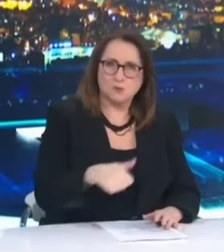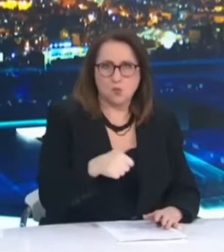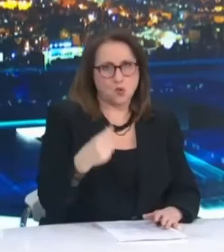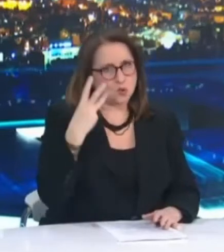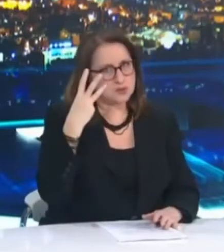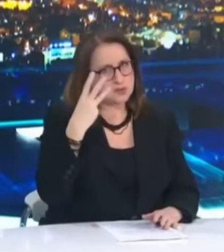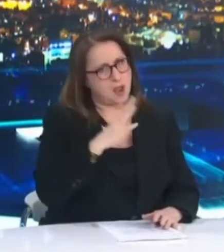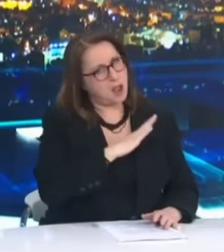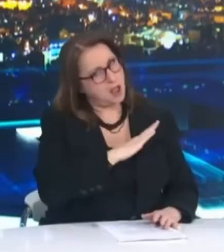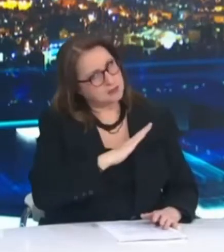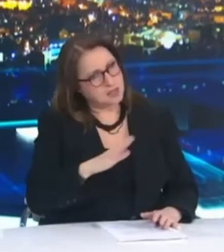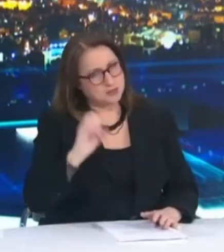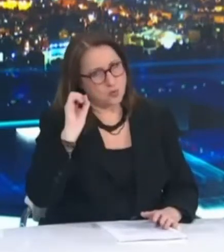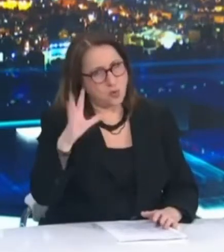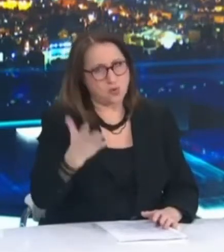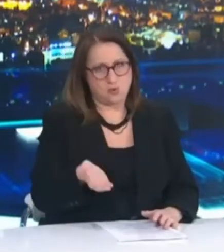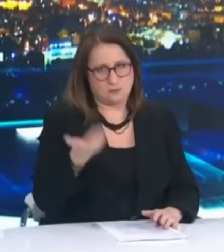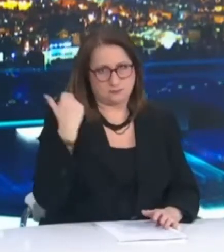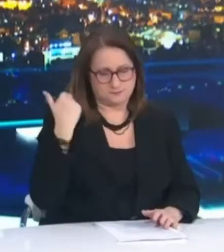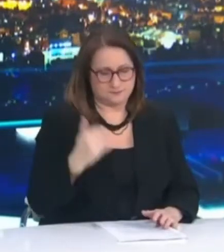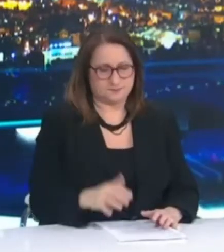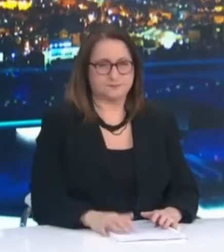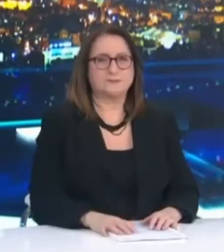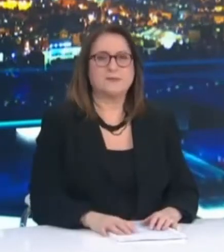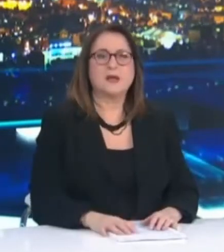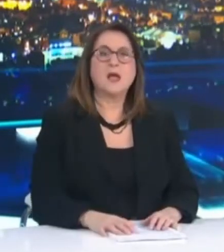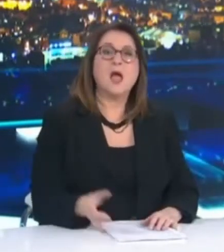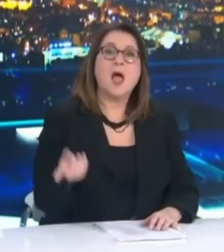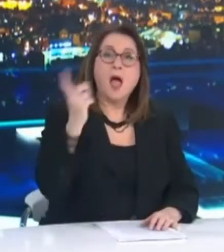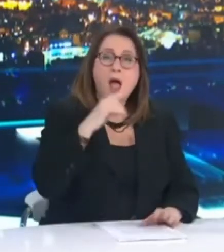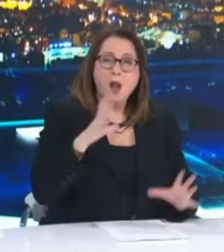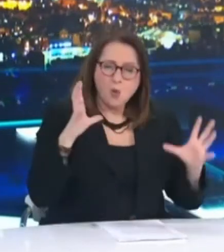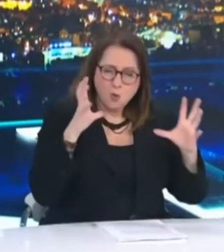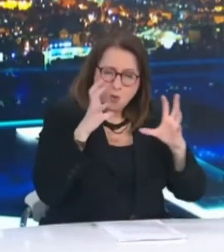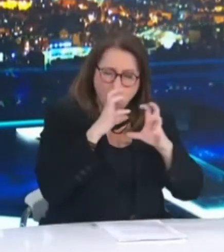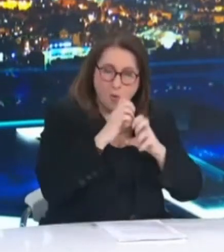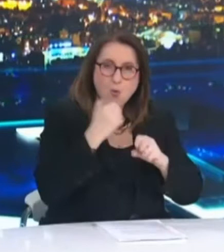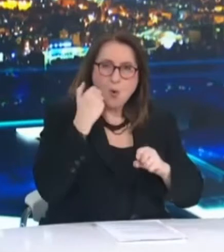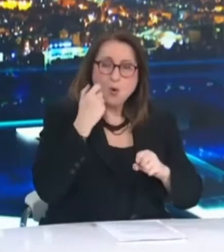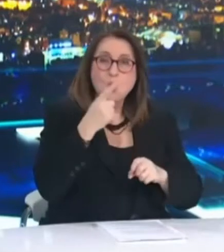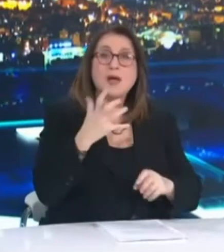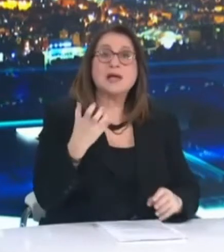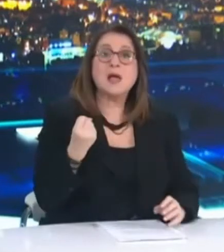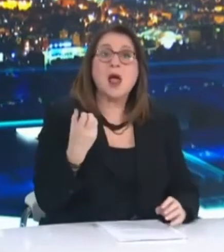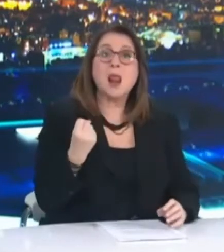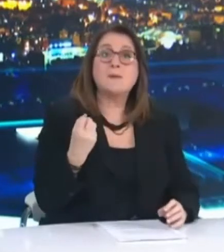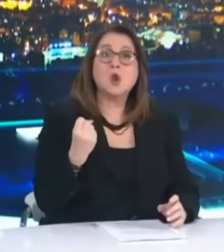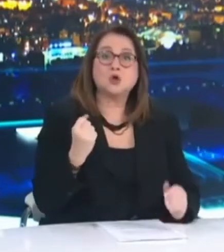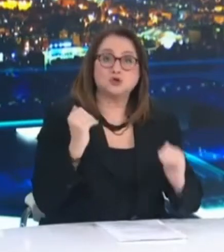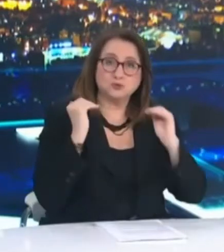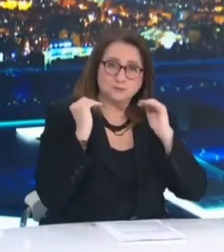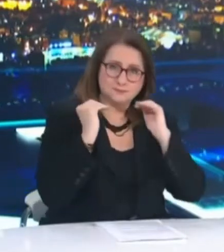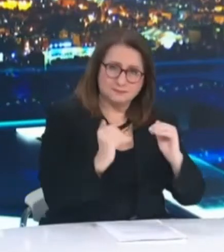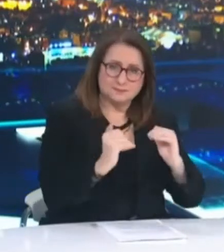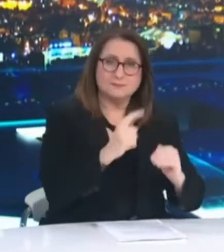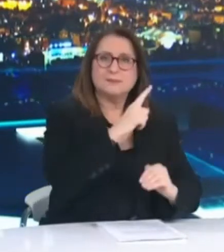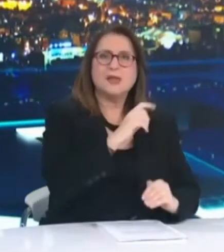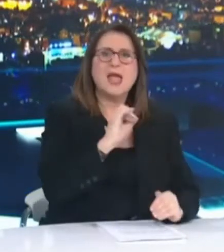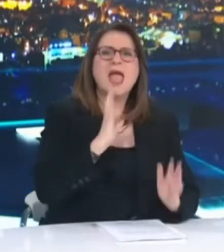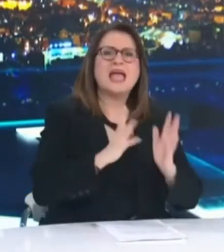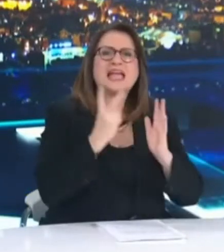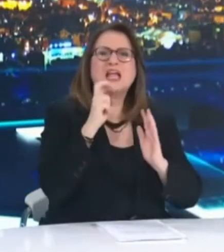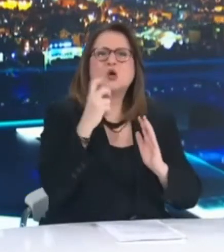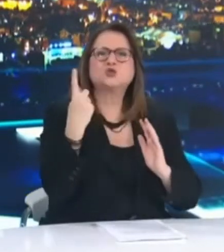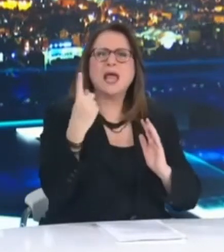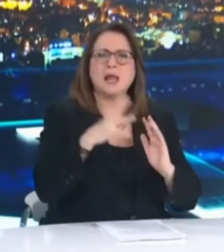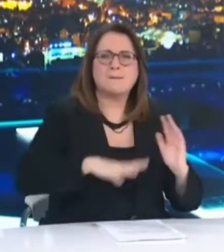Στο επίπεδο πολύ αυξημένου κινδύνου, στο βαθύ κόκκινο, παραμένουν ο Δήμος Καλυμνίων, ο Δήμος Κορδελιού Ευώσμου της Θεσσαλονίκης, η